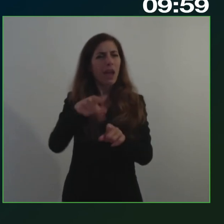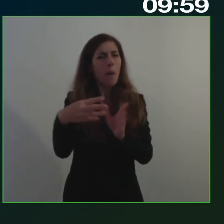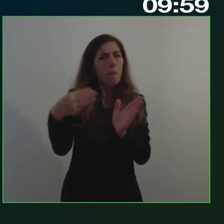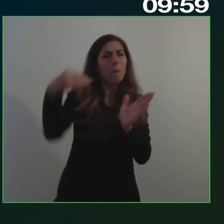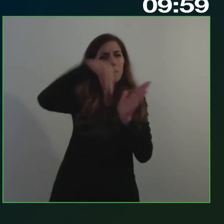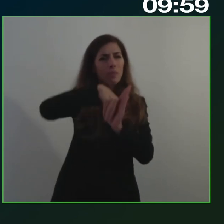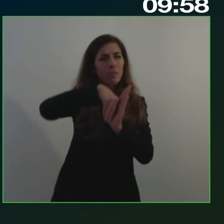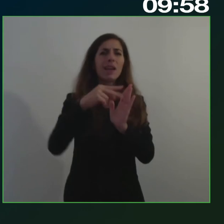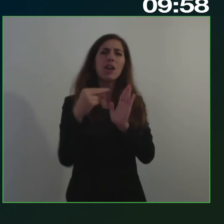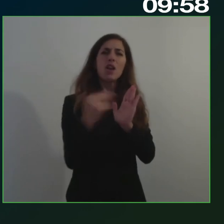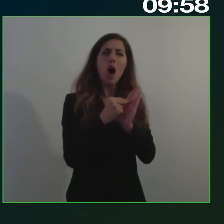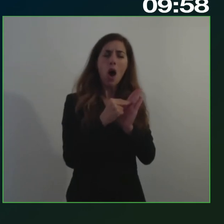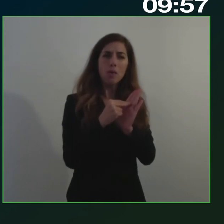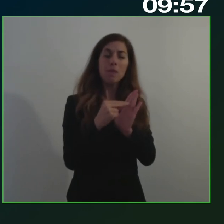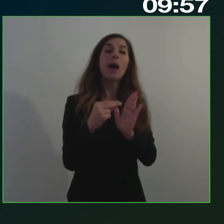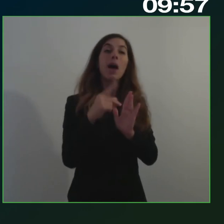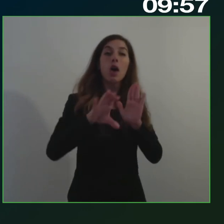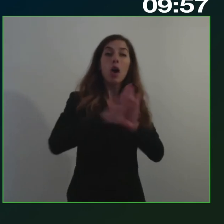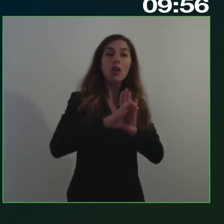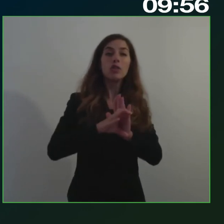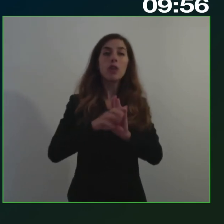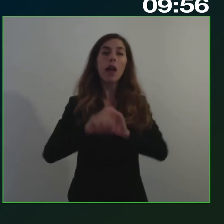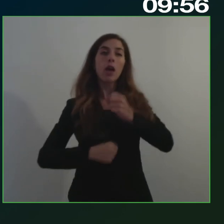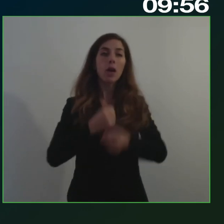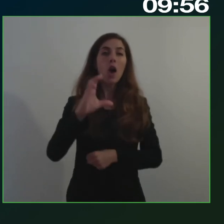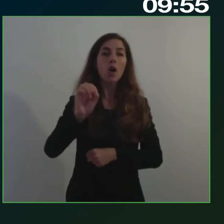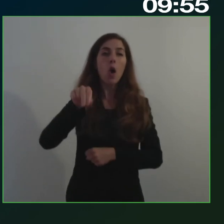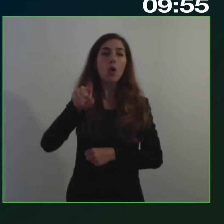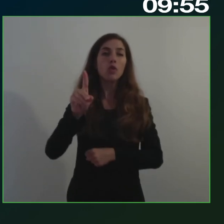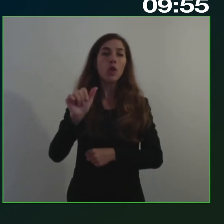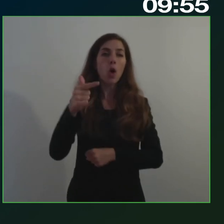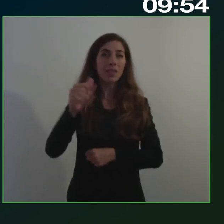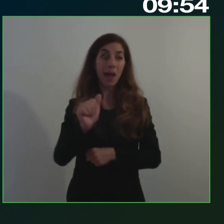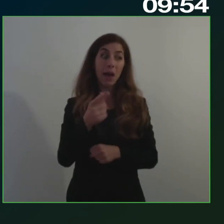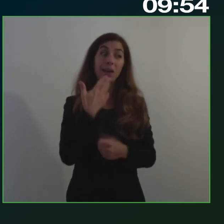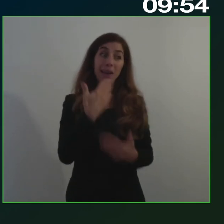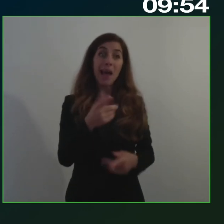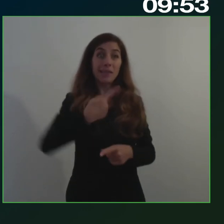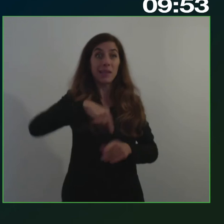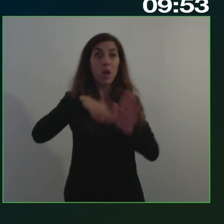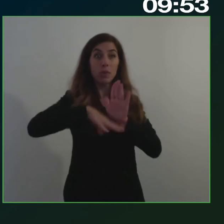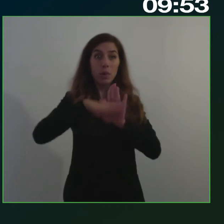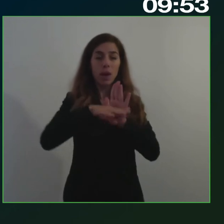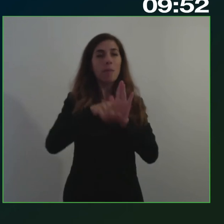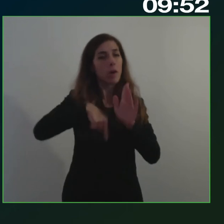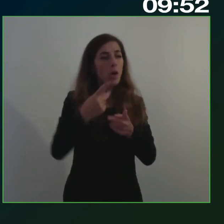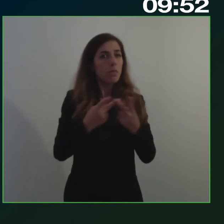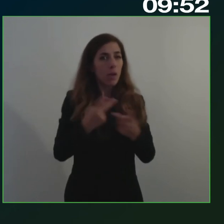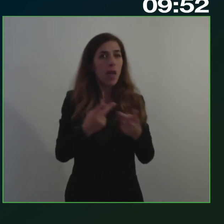il codice di condotta che attraverso diciamo il nostro programma stiamo cercando ovviamente di